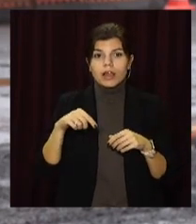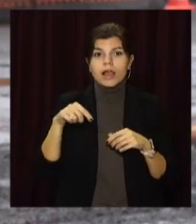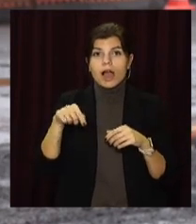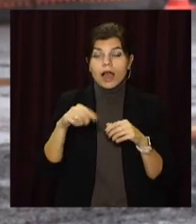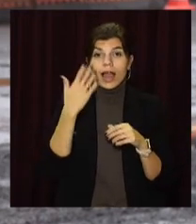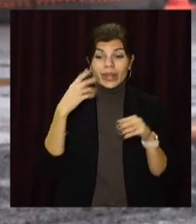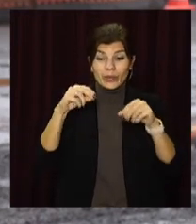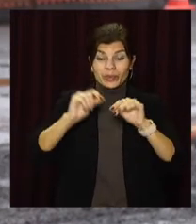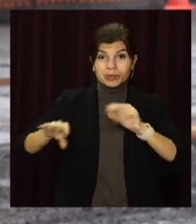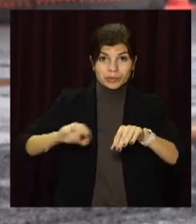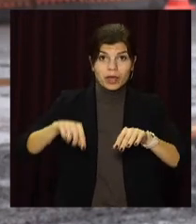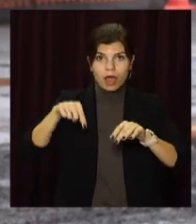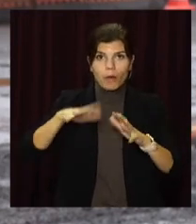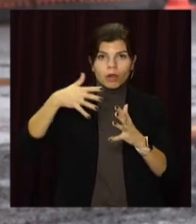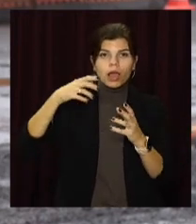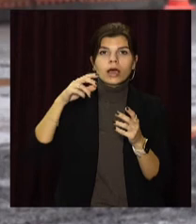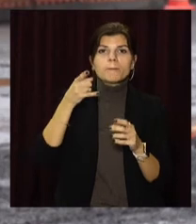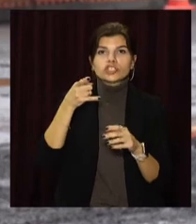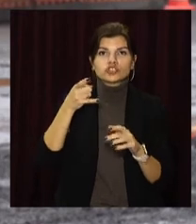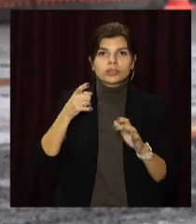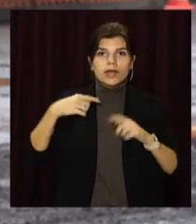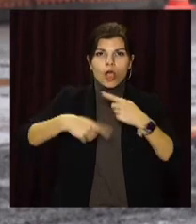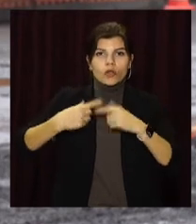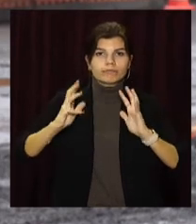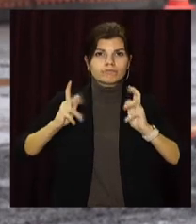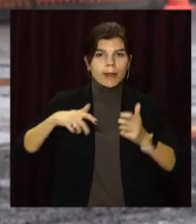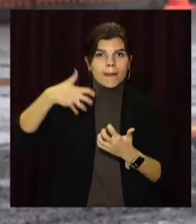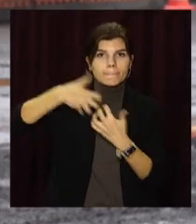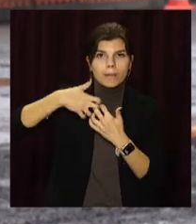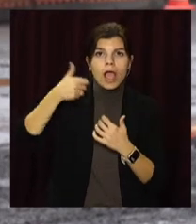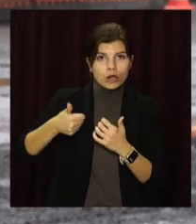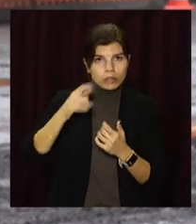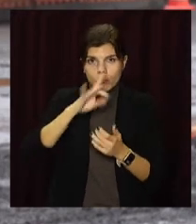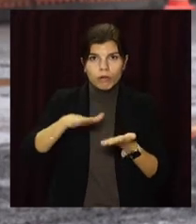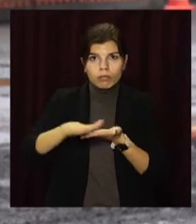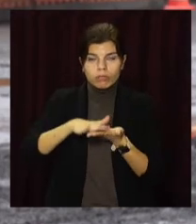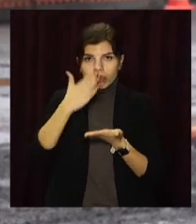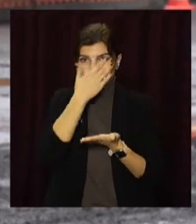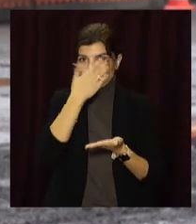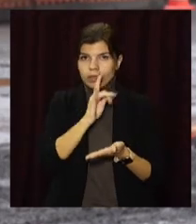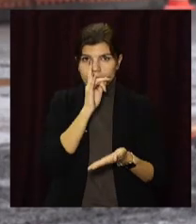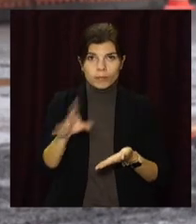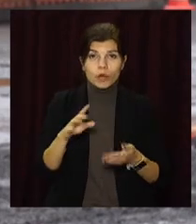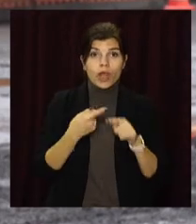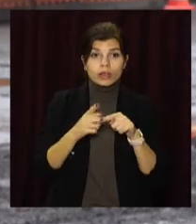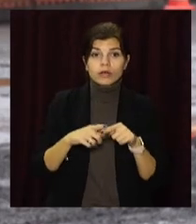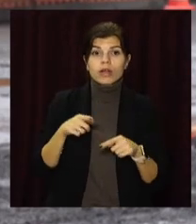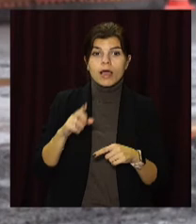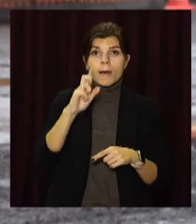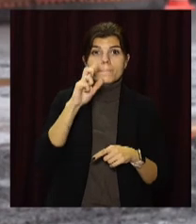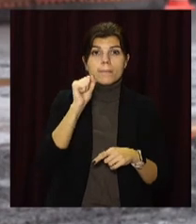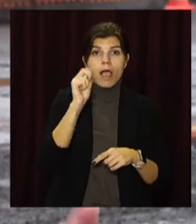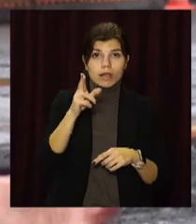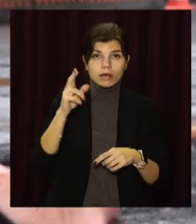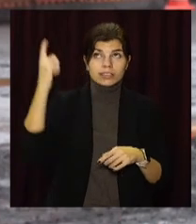щеплення на дорозі. А також встановлені баки. Якщо у нас з'явилася ожеледиця, то через ці баки подається рапа,